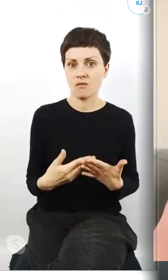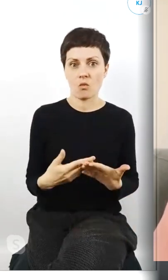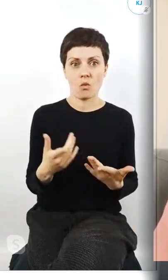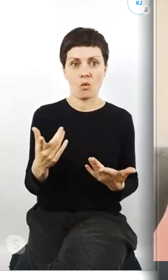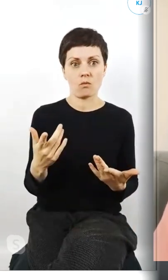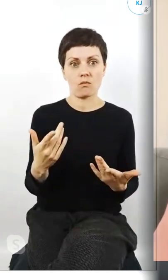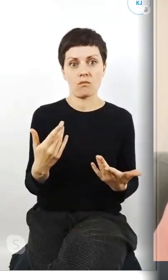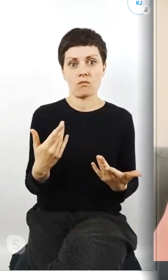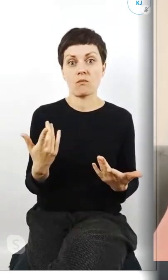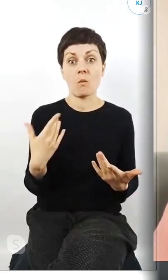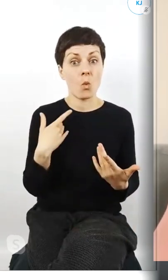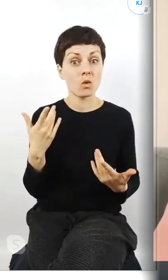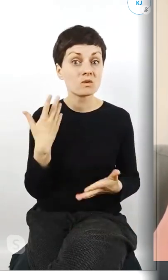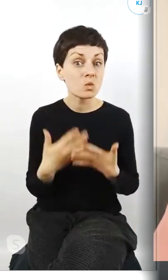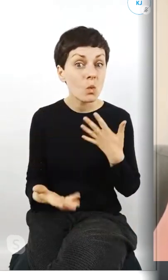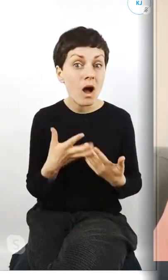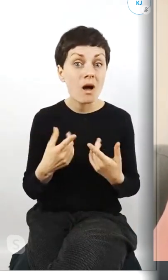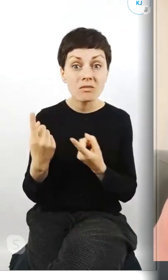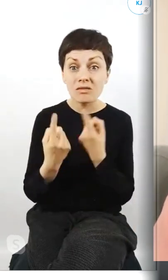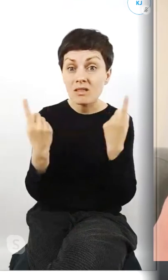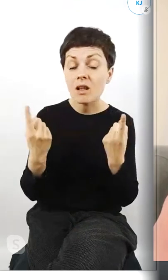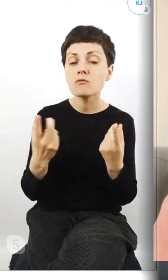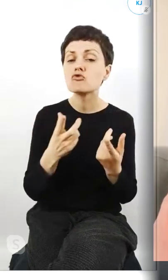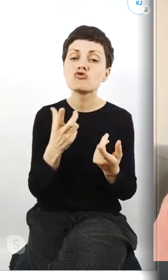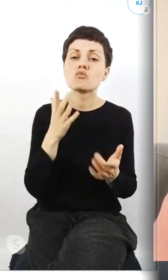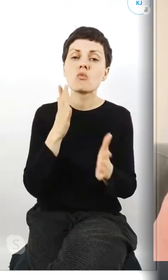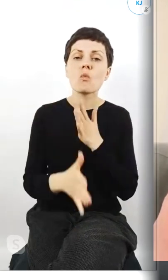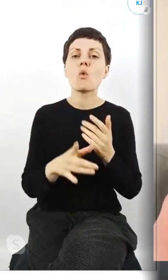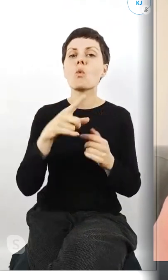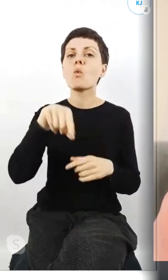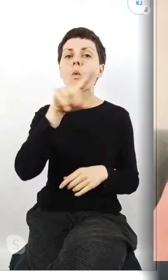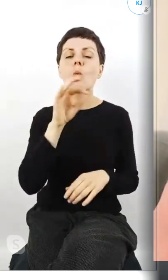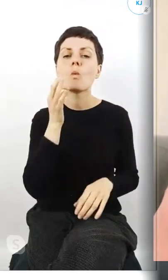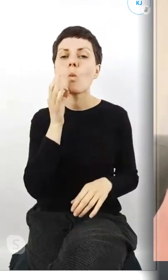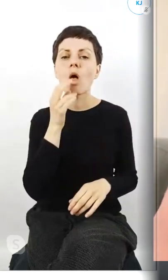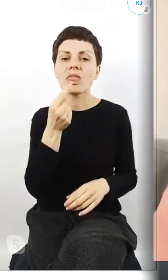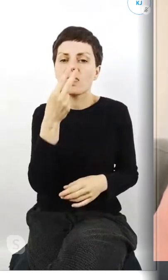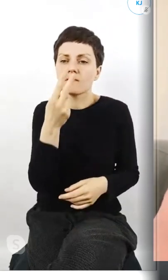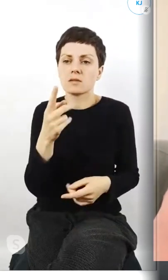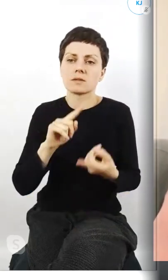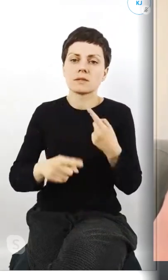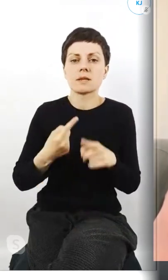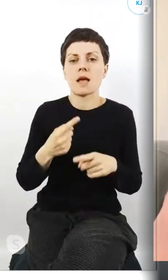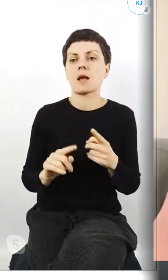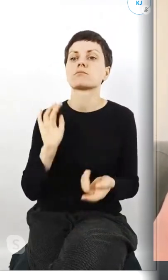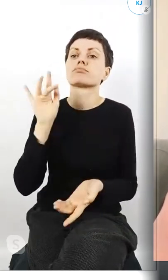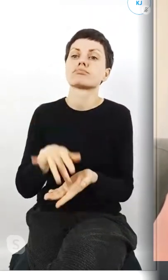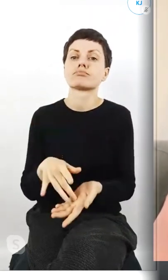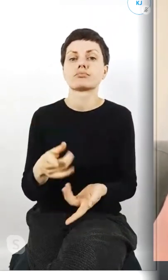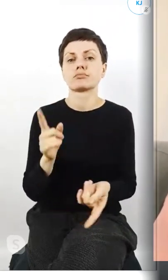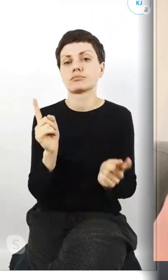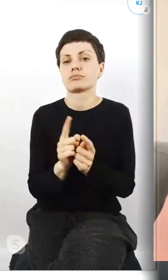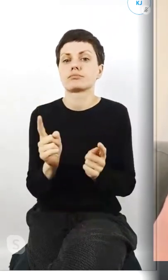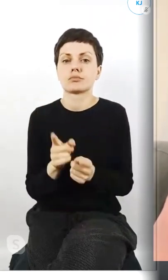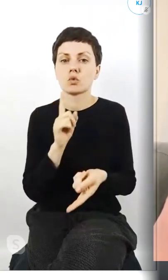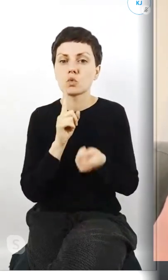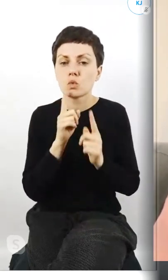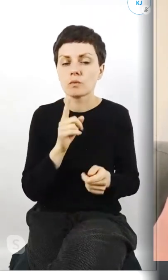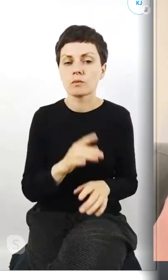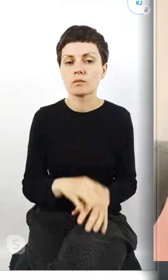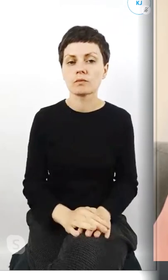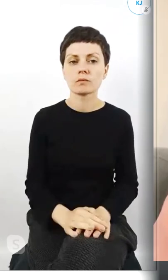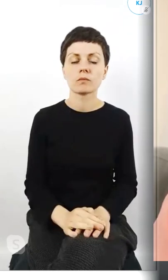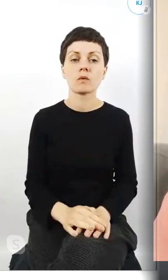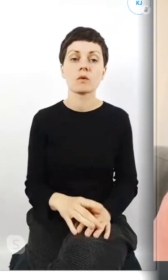było słabo wypromowane czy po prostu młodzi nie widzą sensu żeby gdziekolwiek chodzić bo właśnie